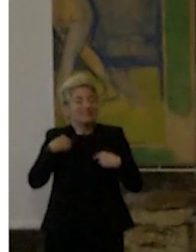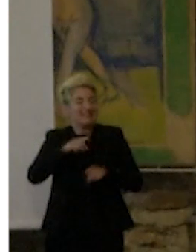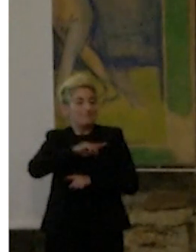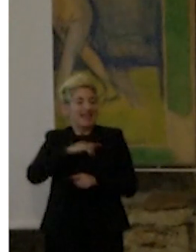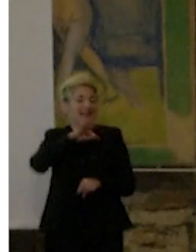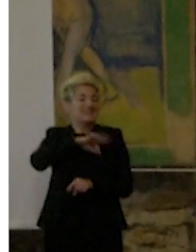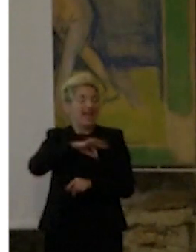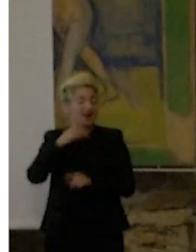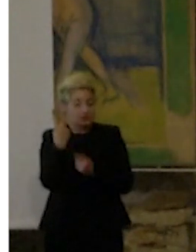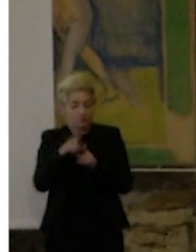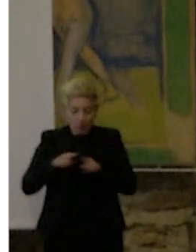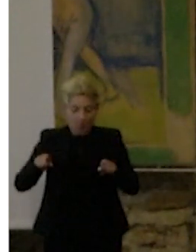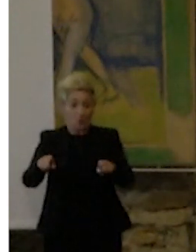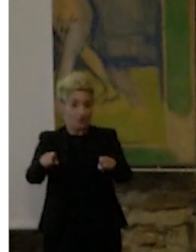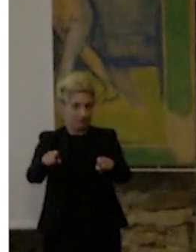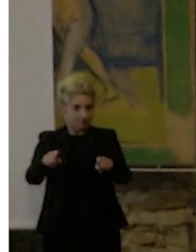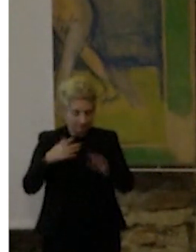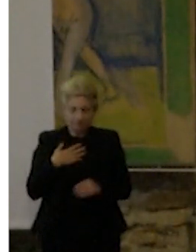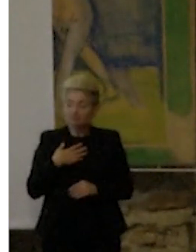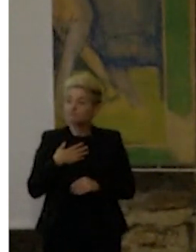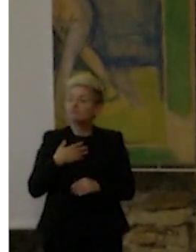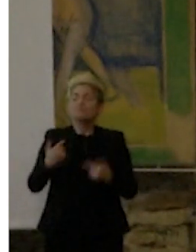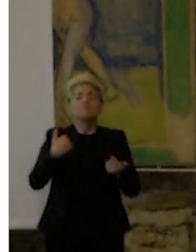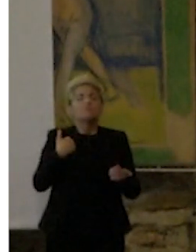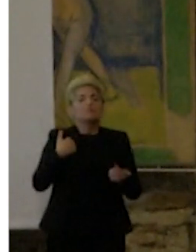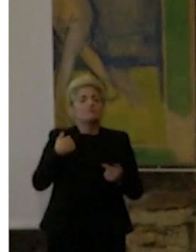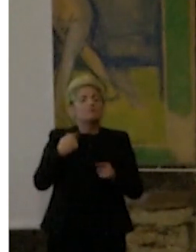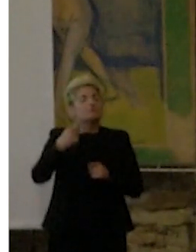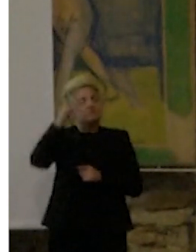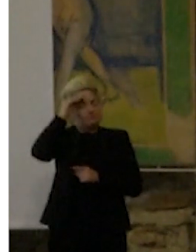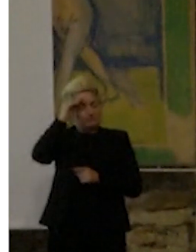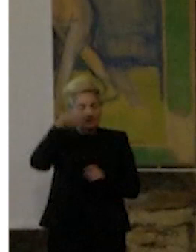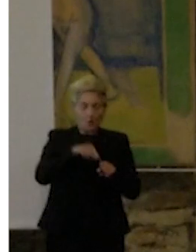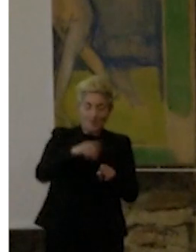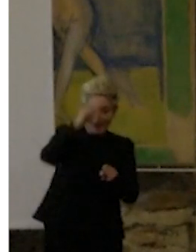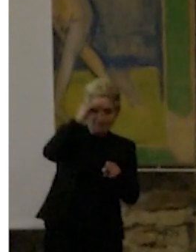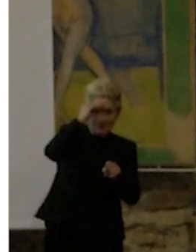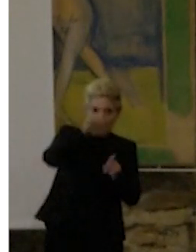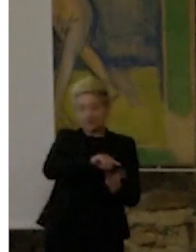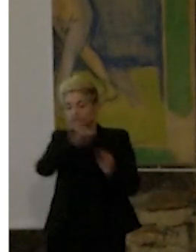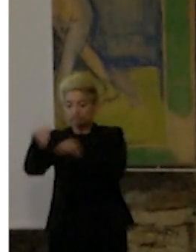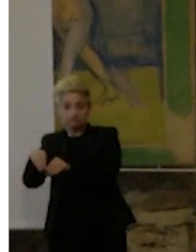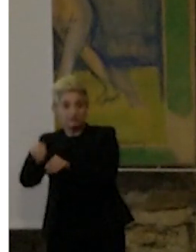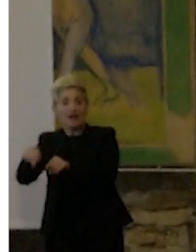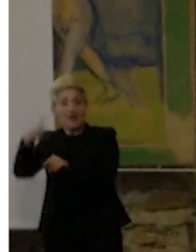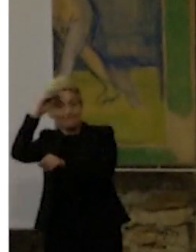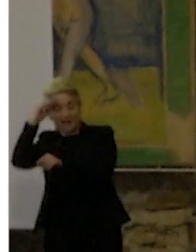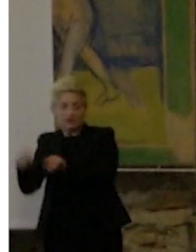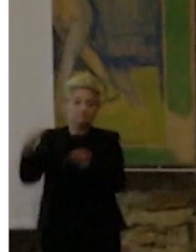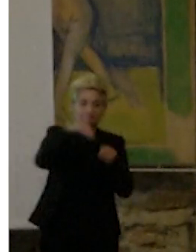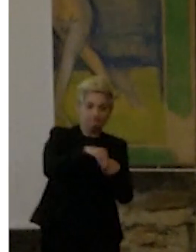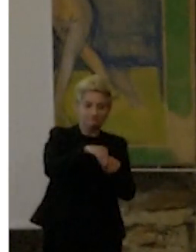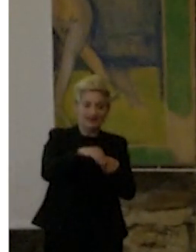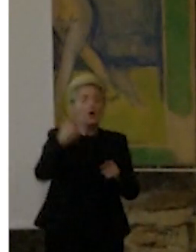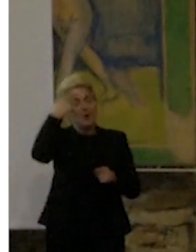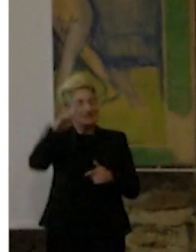In questo doppio binario, in qualche modo, io quello che impara da una porta lo porto dall'altro. Un saper fare con le mani, messo in